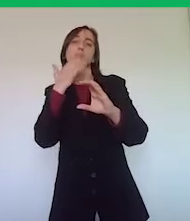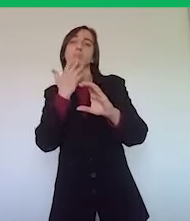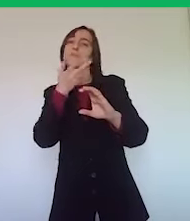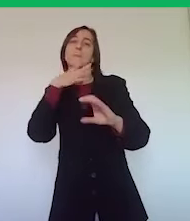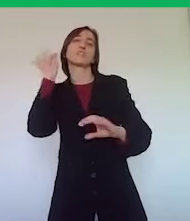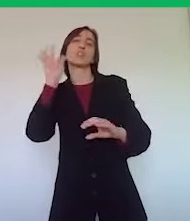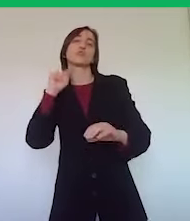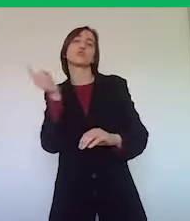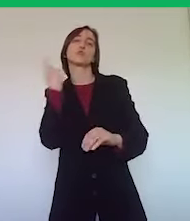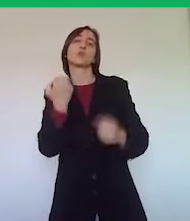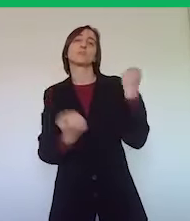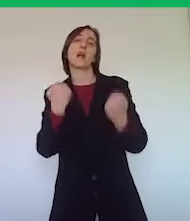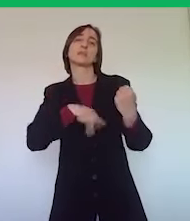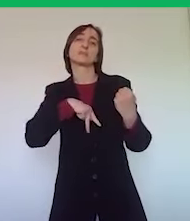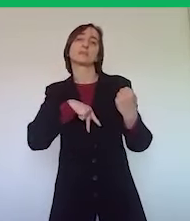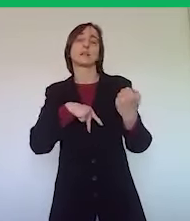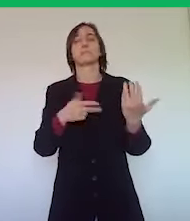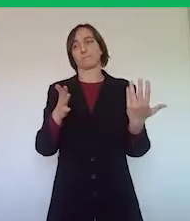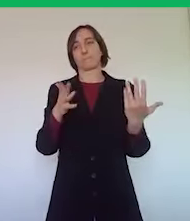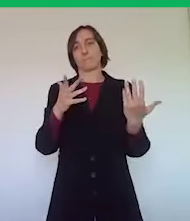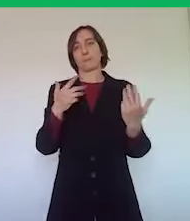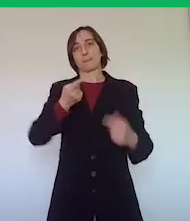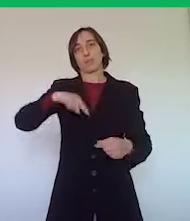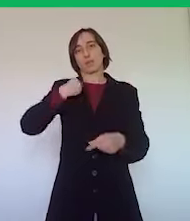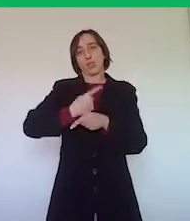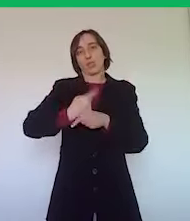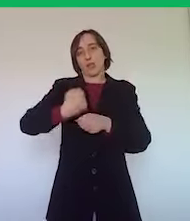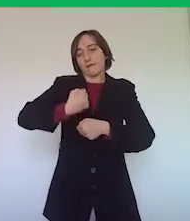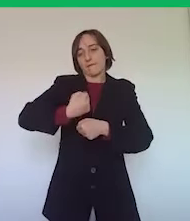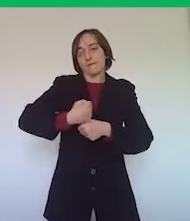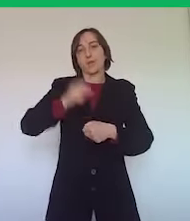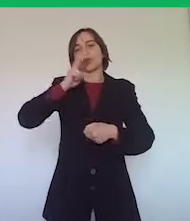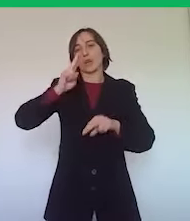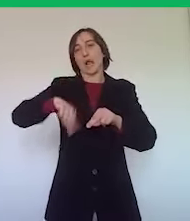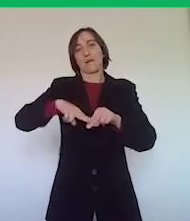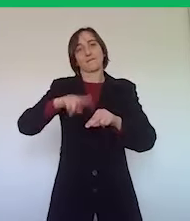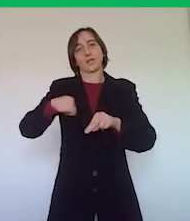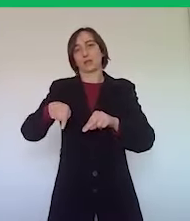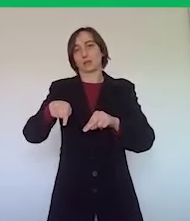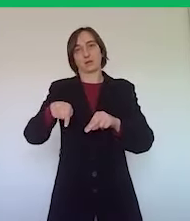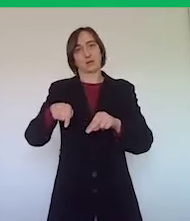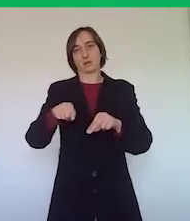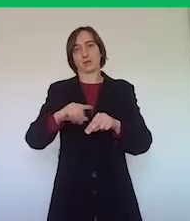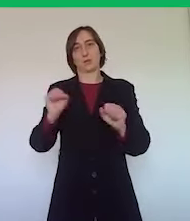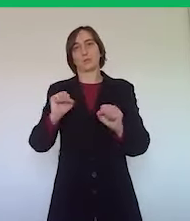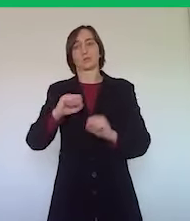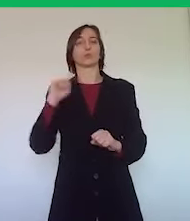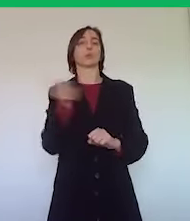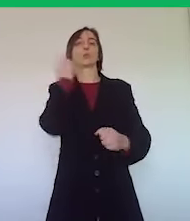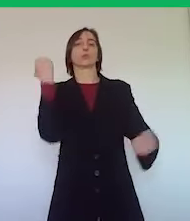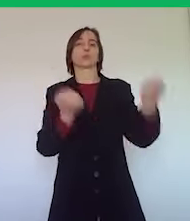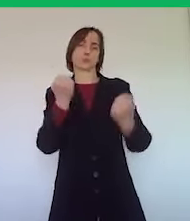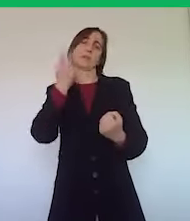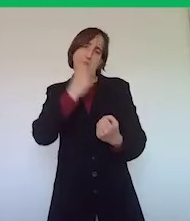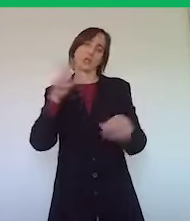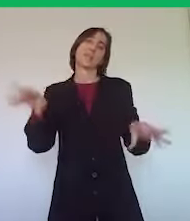preferiranno utilizzare l'auto, noi ecco dobbiamo lavorare per evitarlo questo, probabilmente nella prima fase ci potrà essere